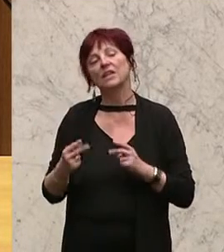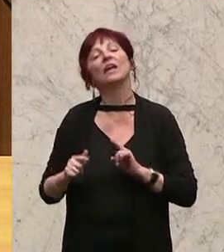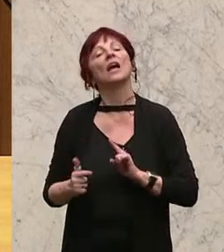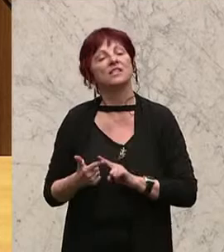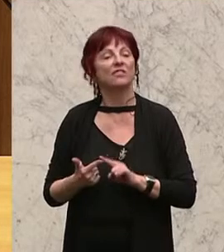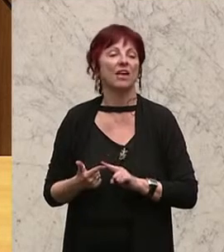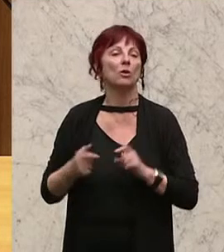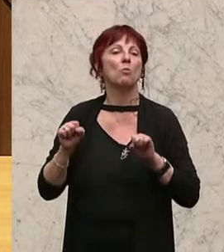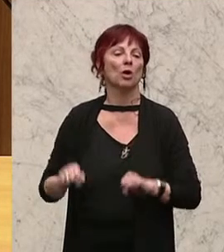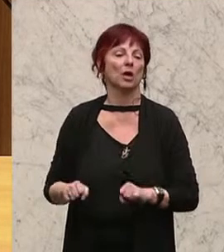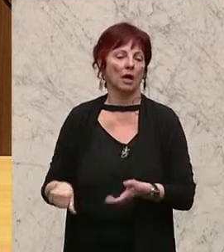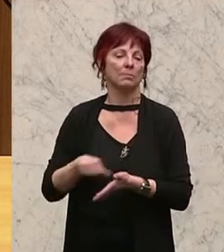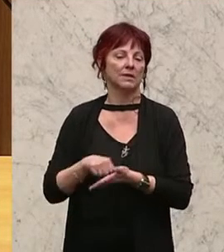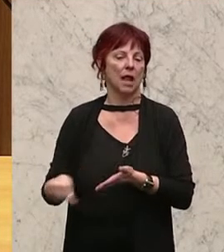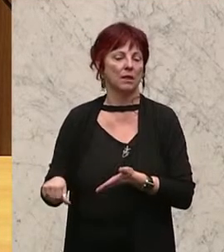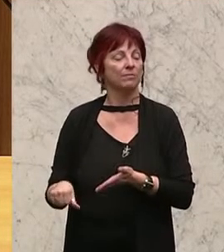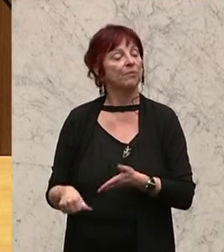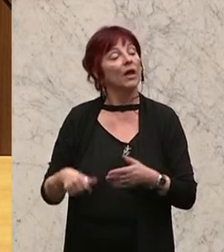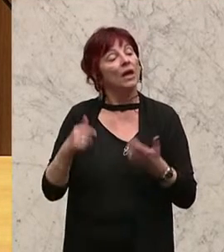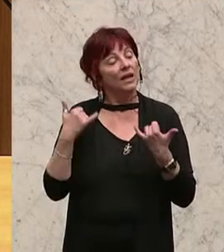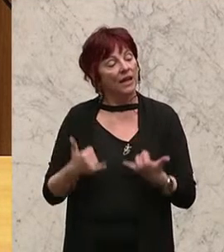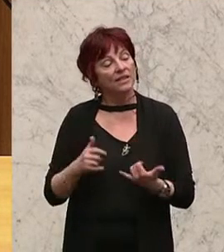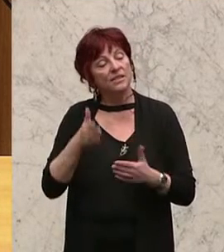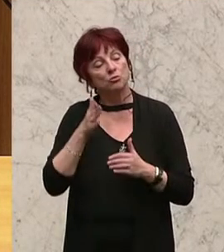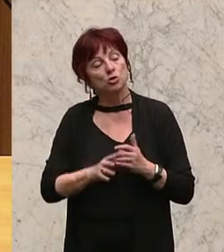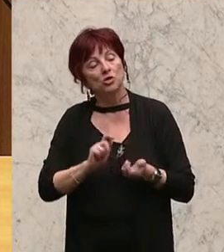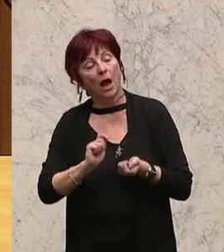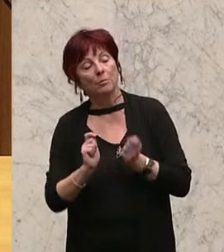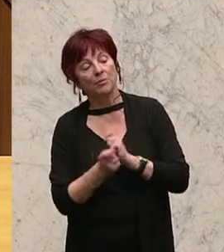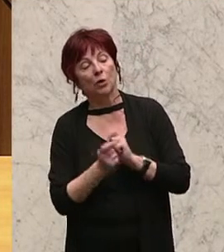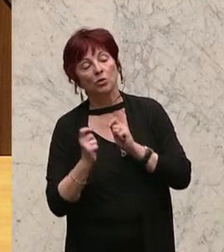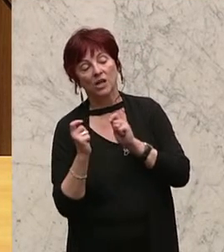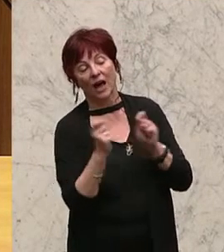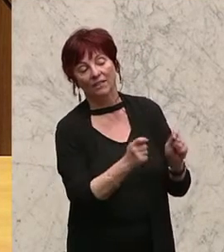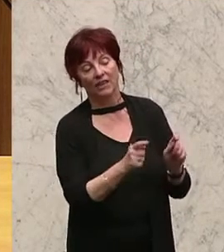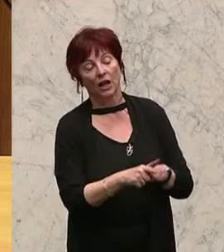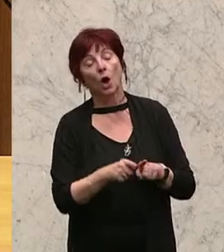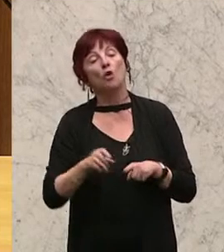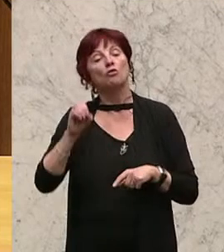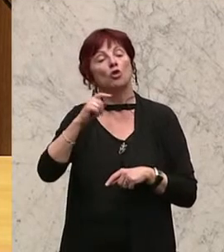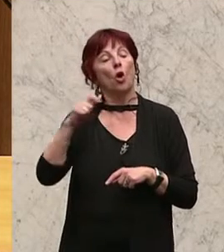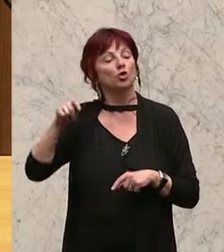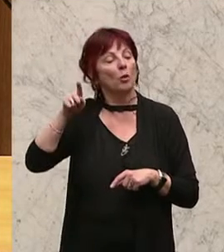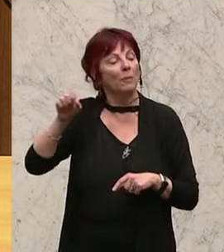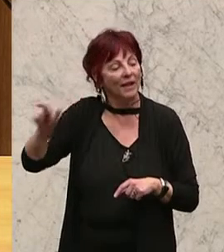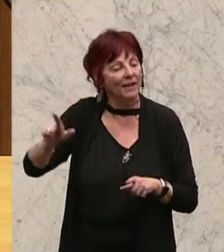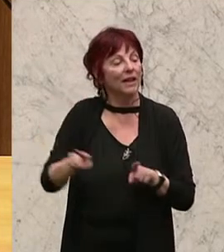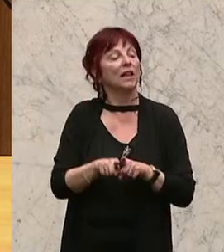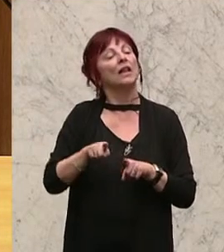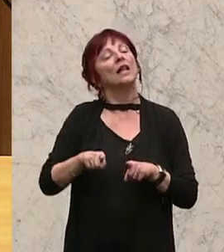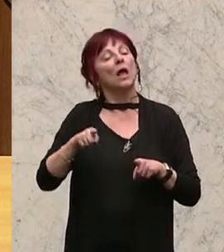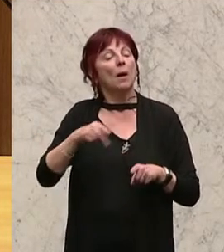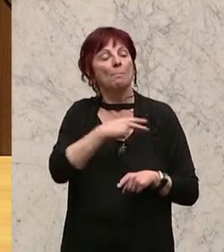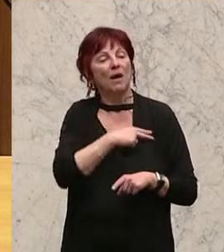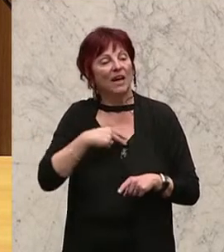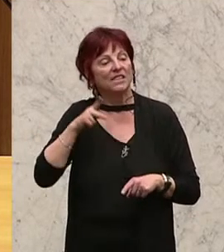sehr geehrten Damen und Herren, abschließend bringe ich einen Abänderungsantrag der Abgeordneten Otto Bendl, Mag. Dr. Beatrix Kahl und